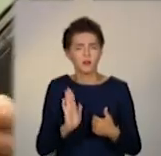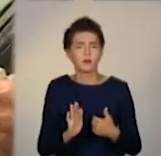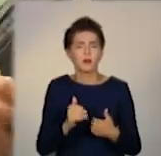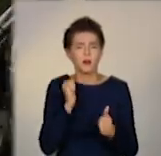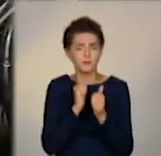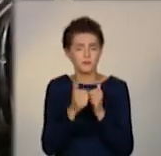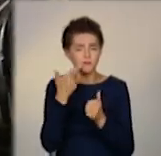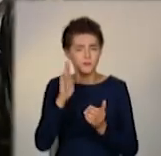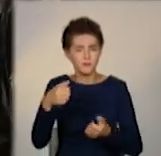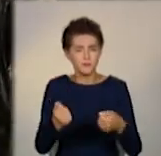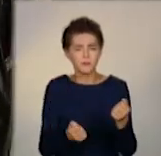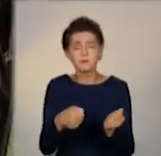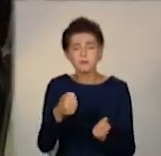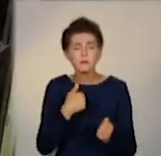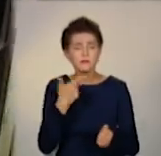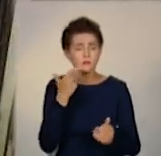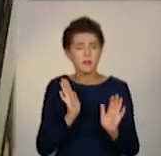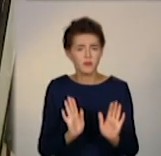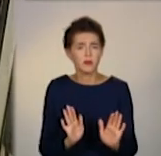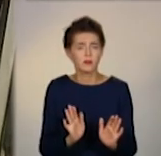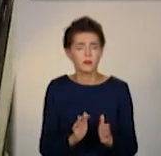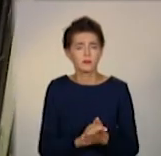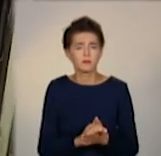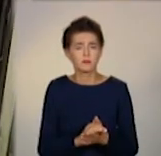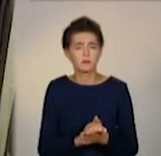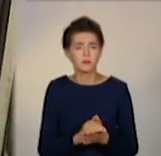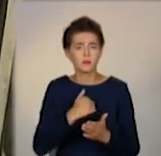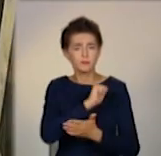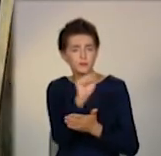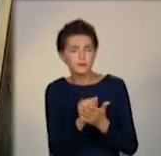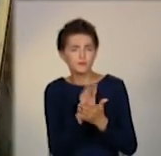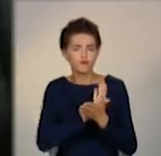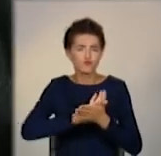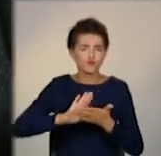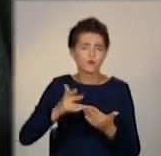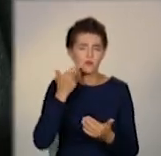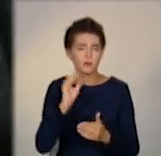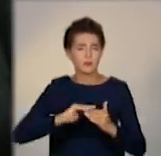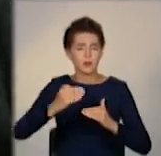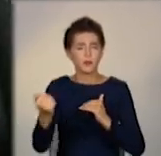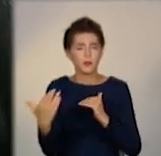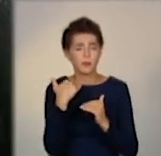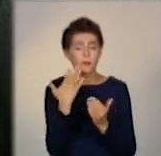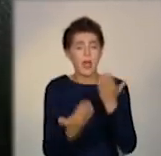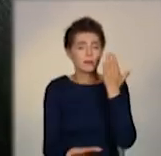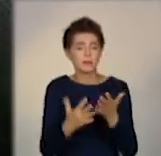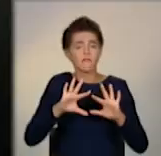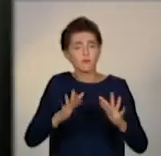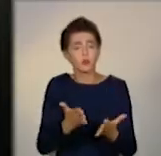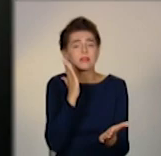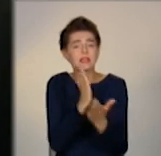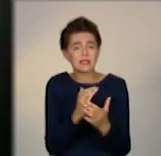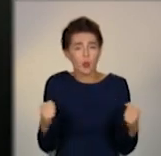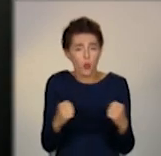ходу, от, відкрив, і циркуляція воздуха. Проте якщо авто все ж оснащене